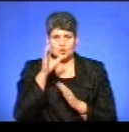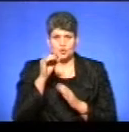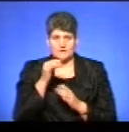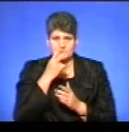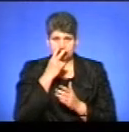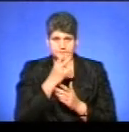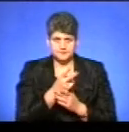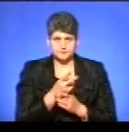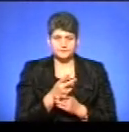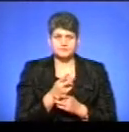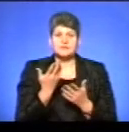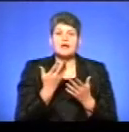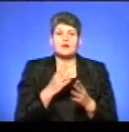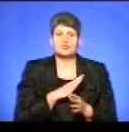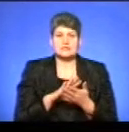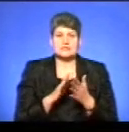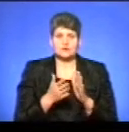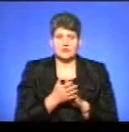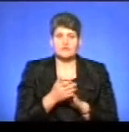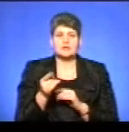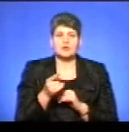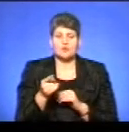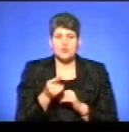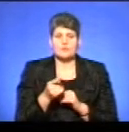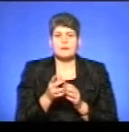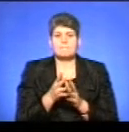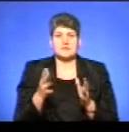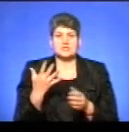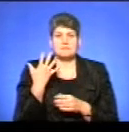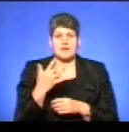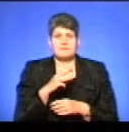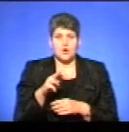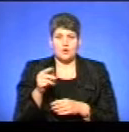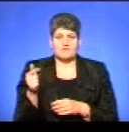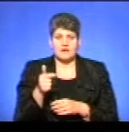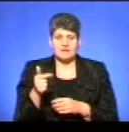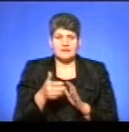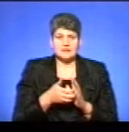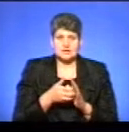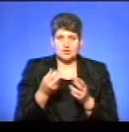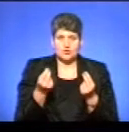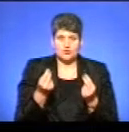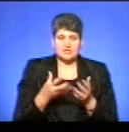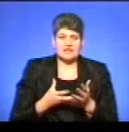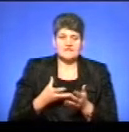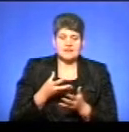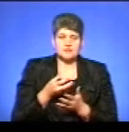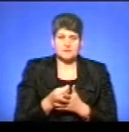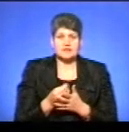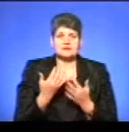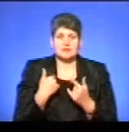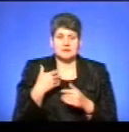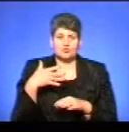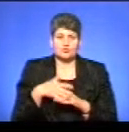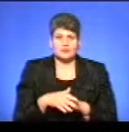незабезпеченість, яка була ситуація. Тобто в Тернополі більше 5 мільйонів гривень на стачі коштів на фінансування, наскільки ми